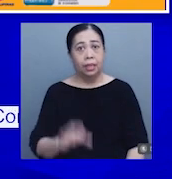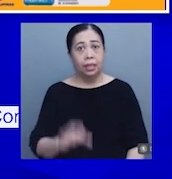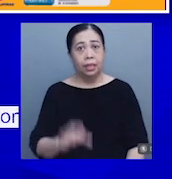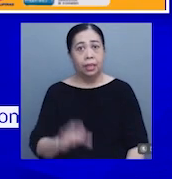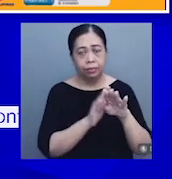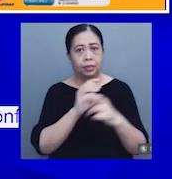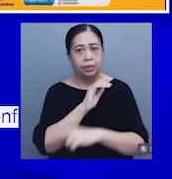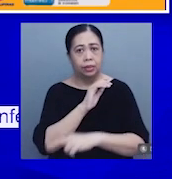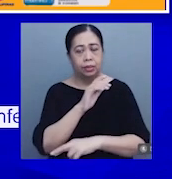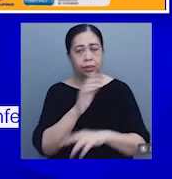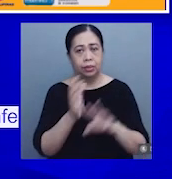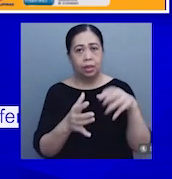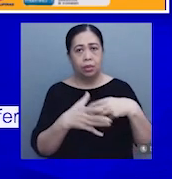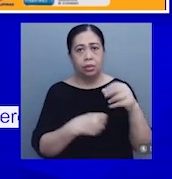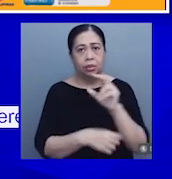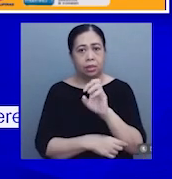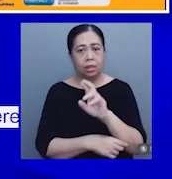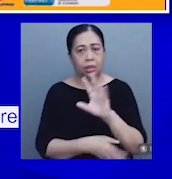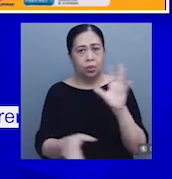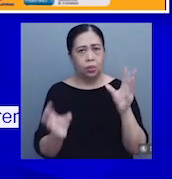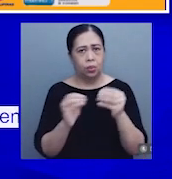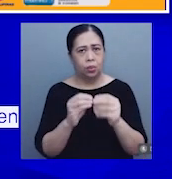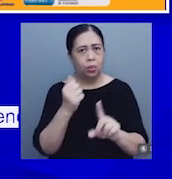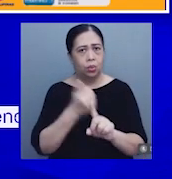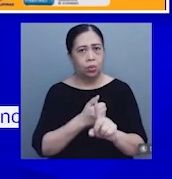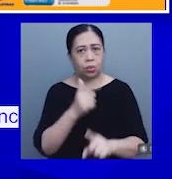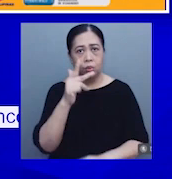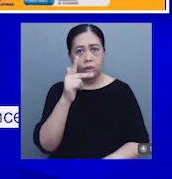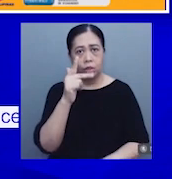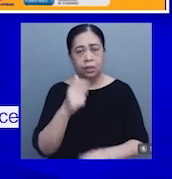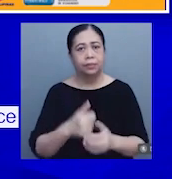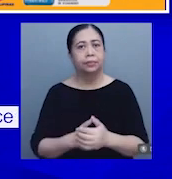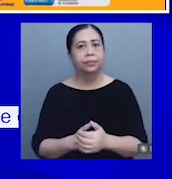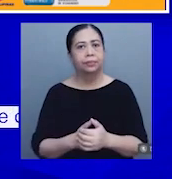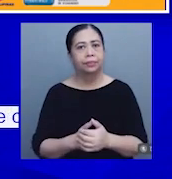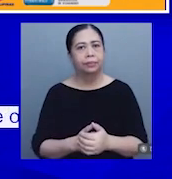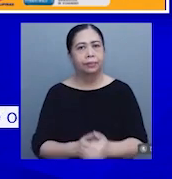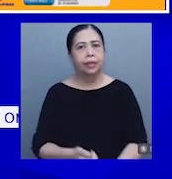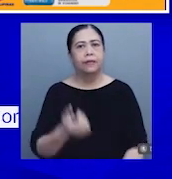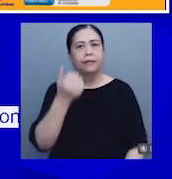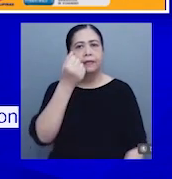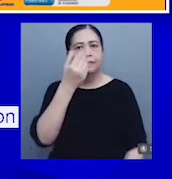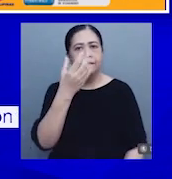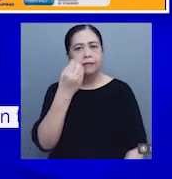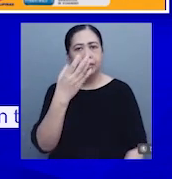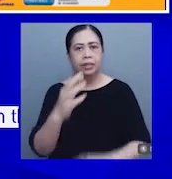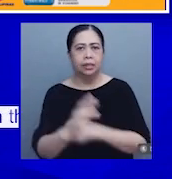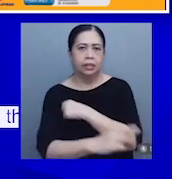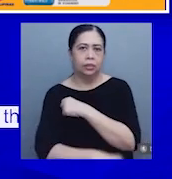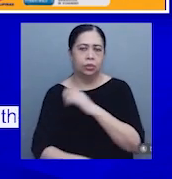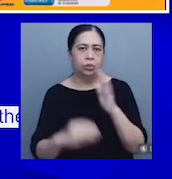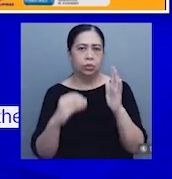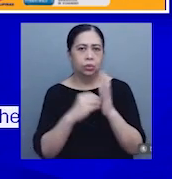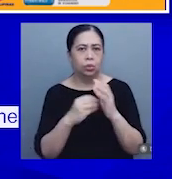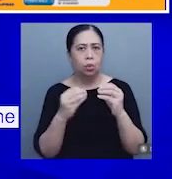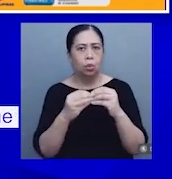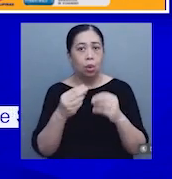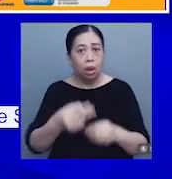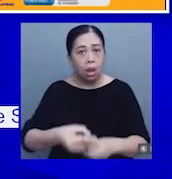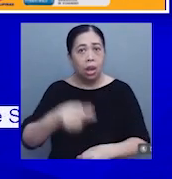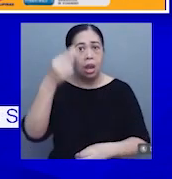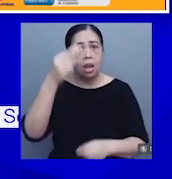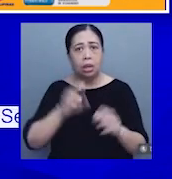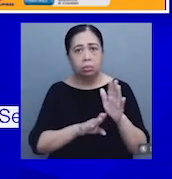ng National Capital Region noong Agusto 2023, labing limang riyon ang nagtala ng mas mataas na